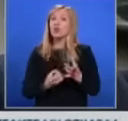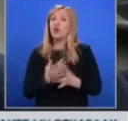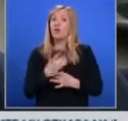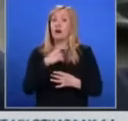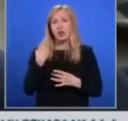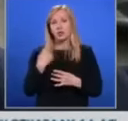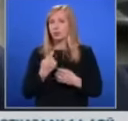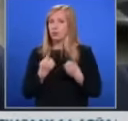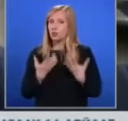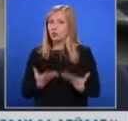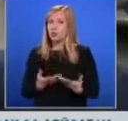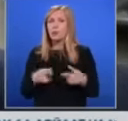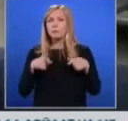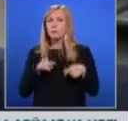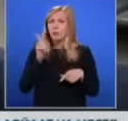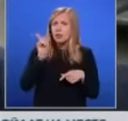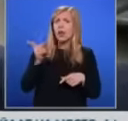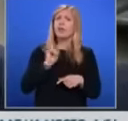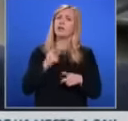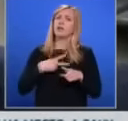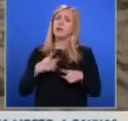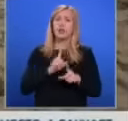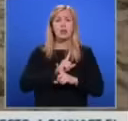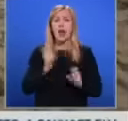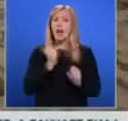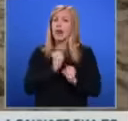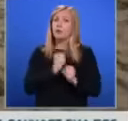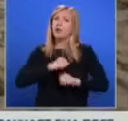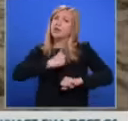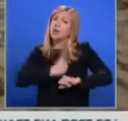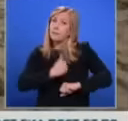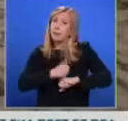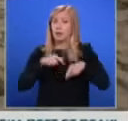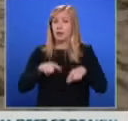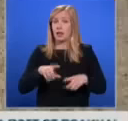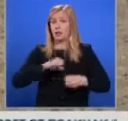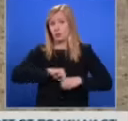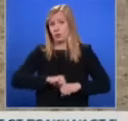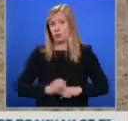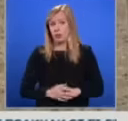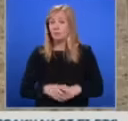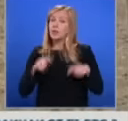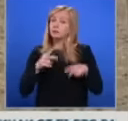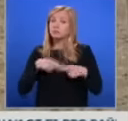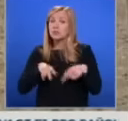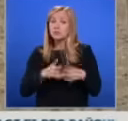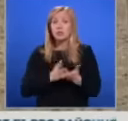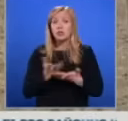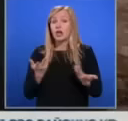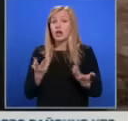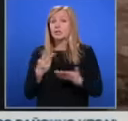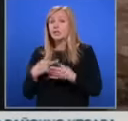Това е горски фон там. Те трябва да го почистят. Това не е работа на кметът на общината. Те първа ще се търси начин горите да се разчистват.